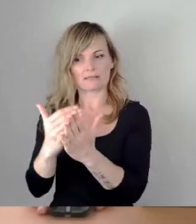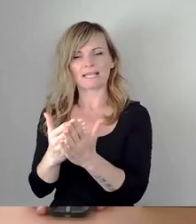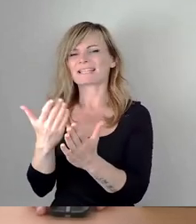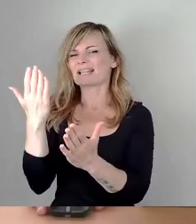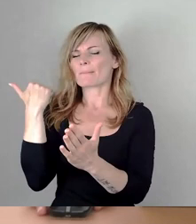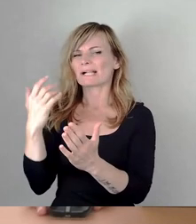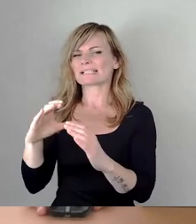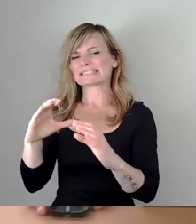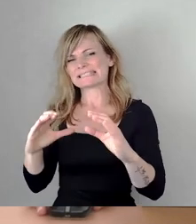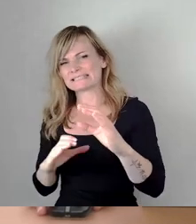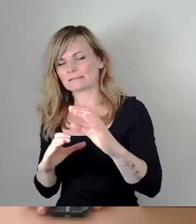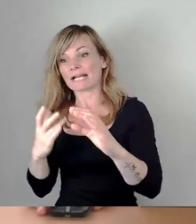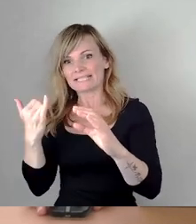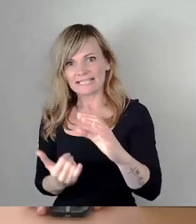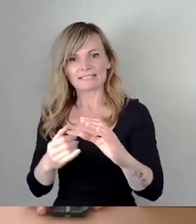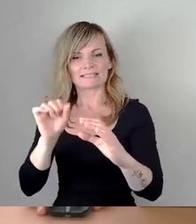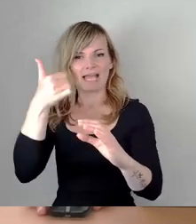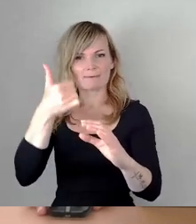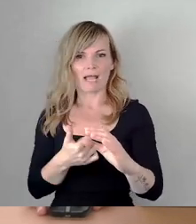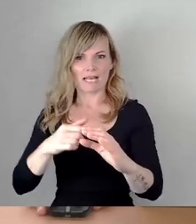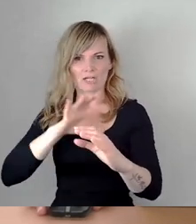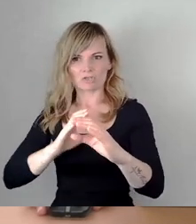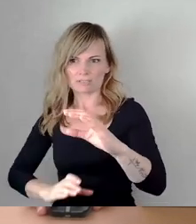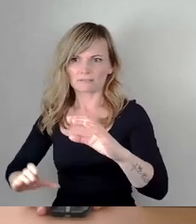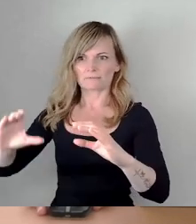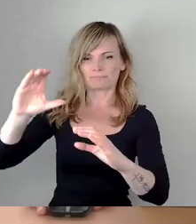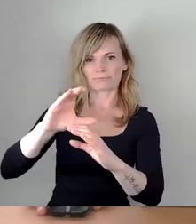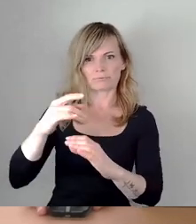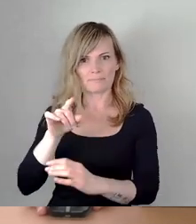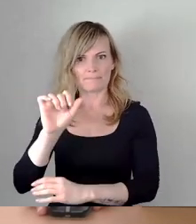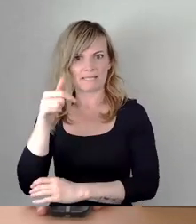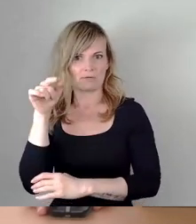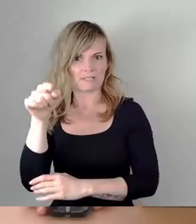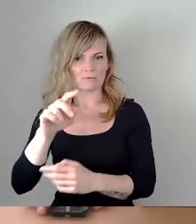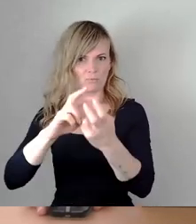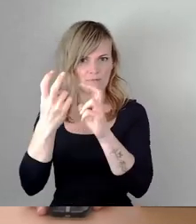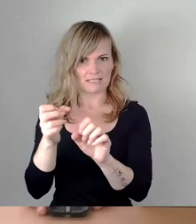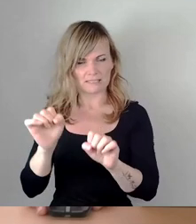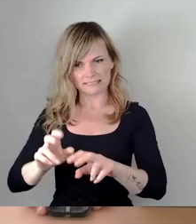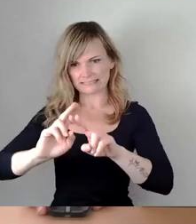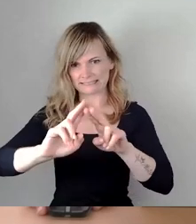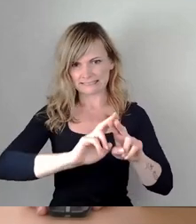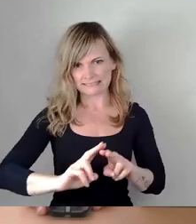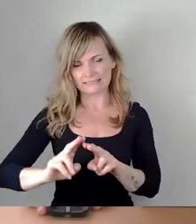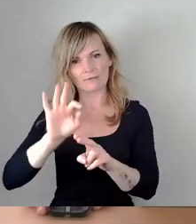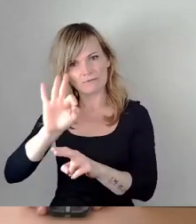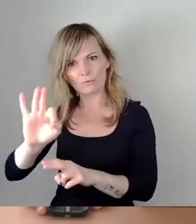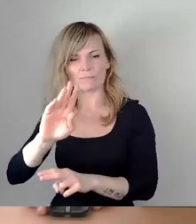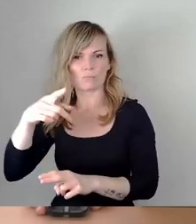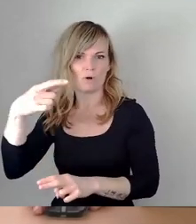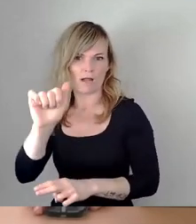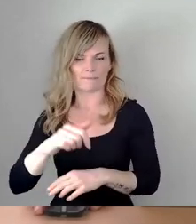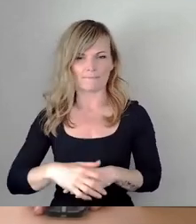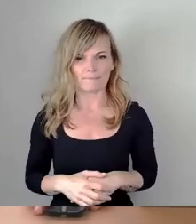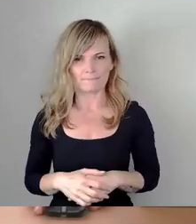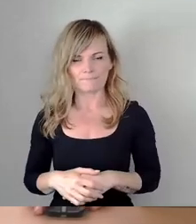sie umsetzen konnten. Jetzt haben wir die einmalige Chance, dieses auch tatsächlich zu realisieren und gerade für die Stadt, für das städtische